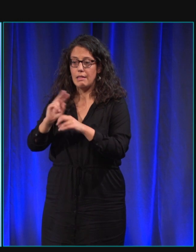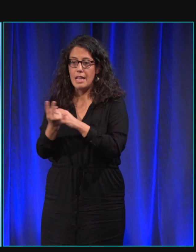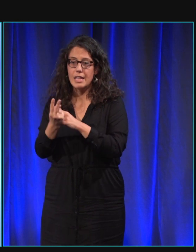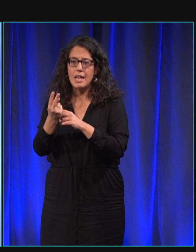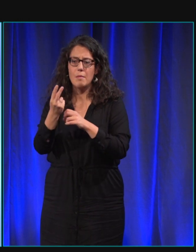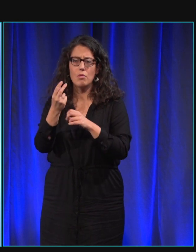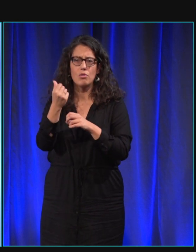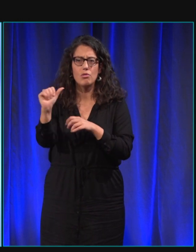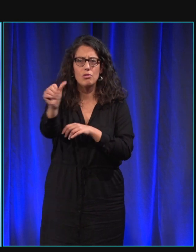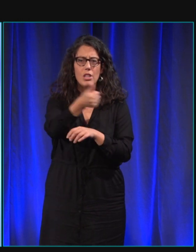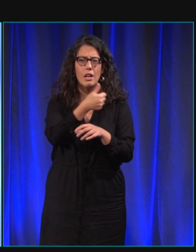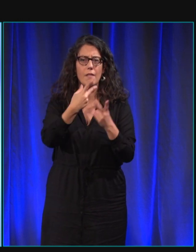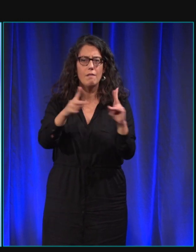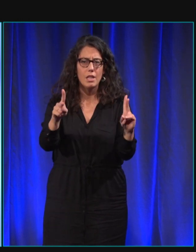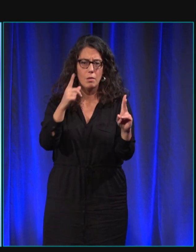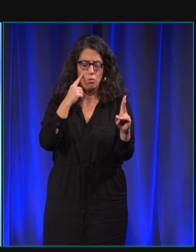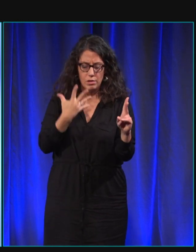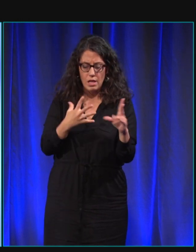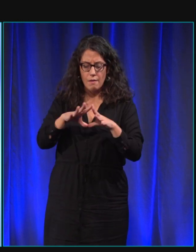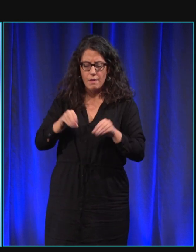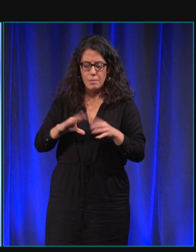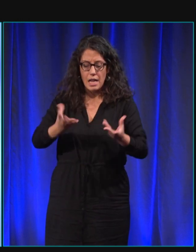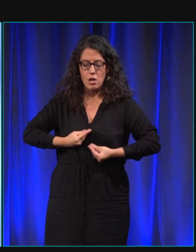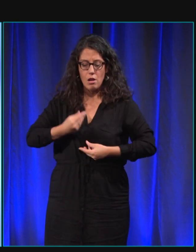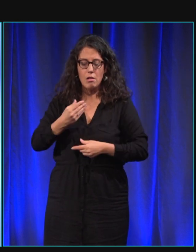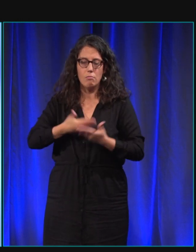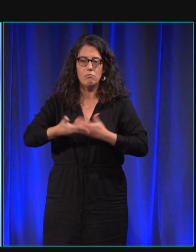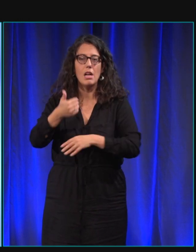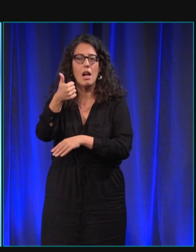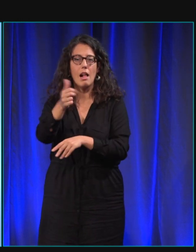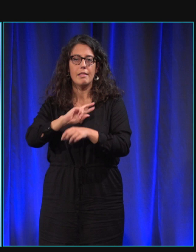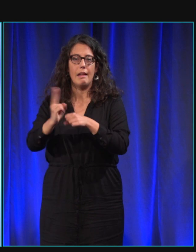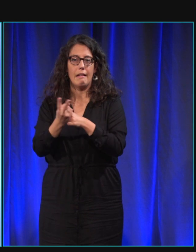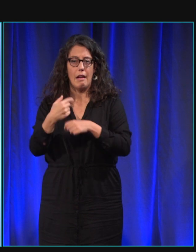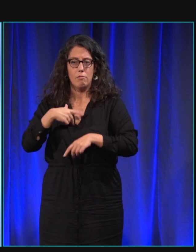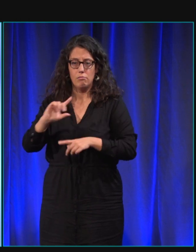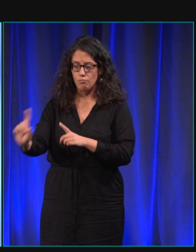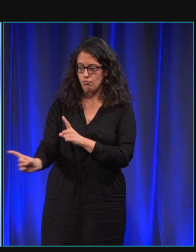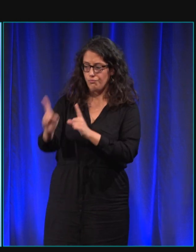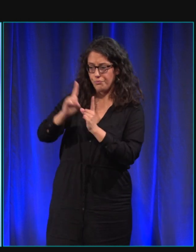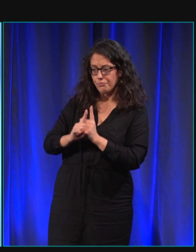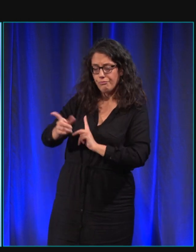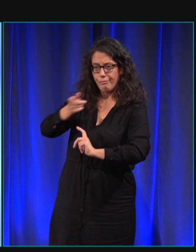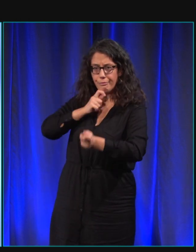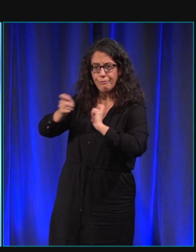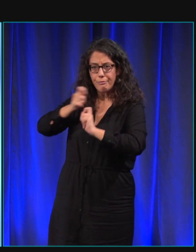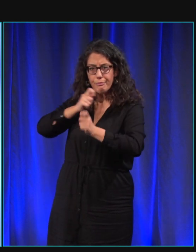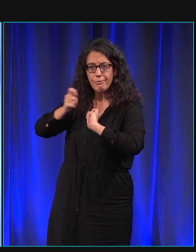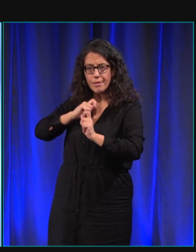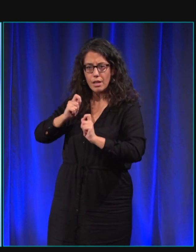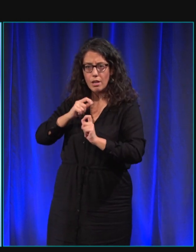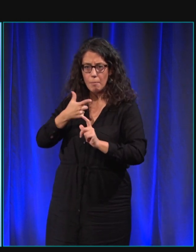5 familles d'accueil on a un délégué donc il un délégué qui est venu qui a discuté avec moi qui m'a aidé à retravailler avec Loll